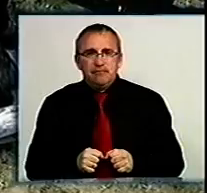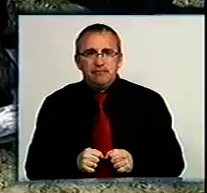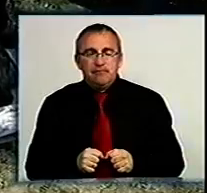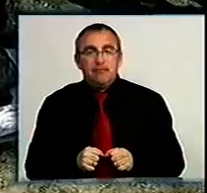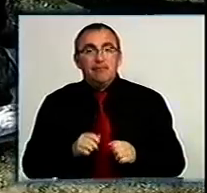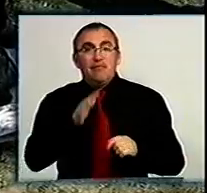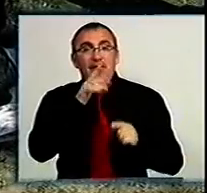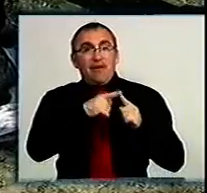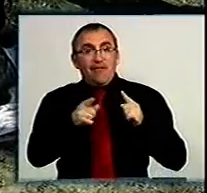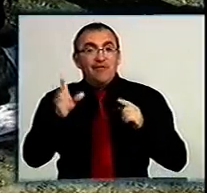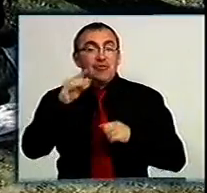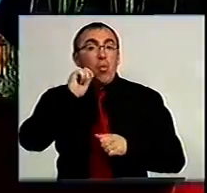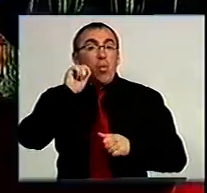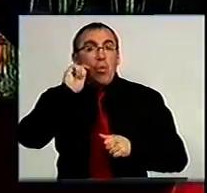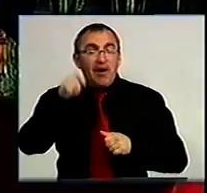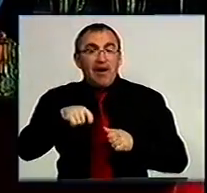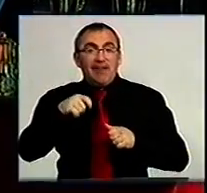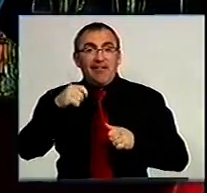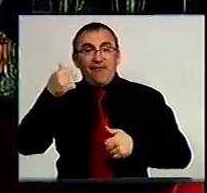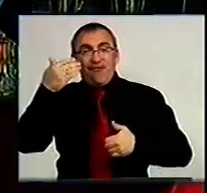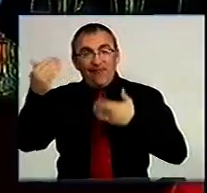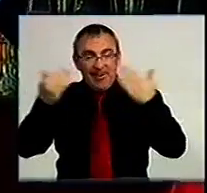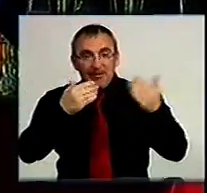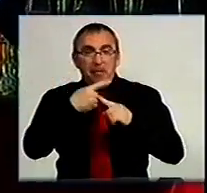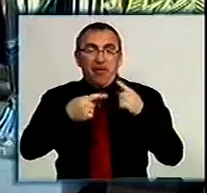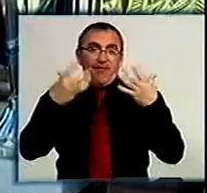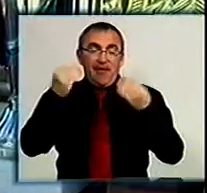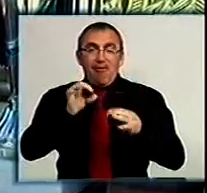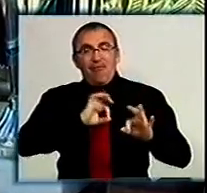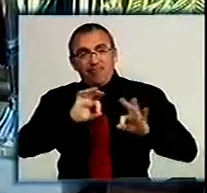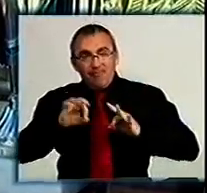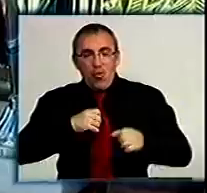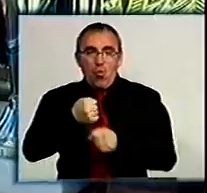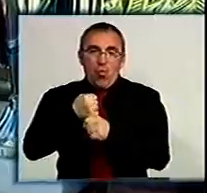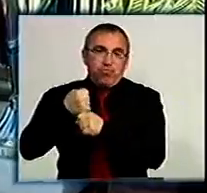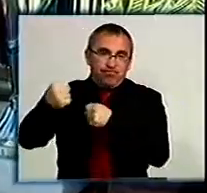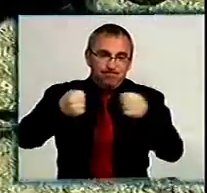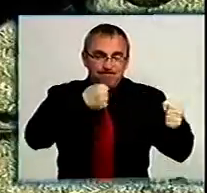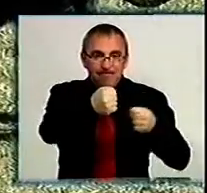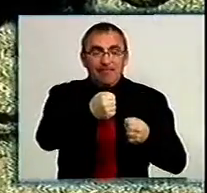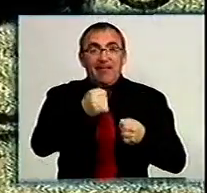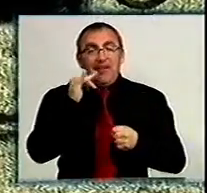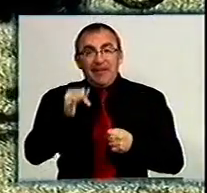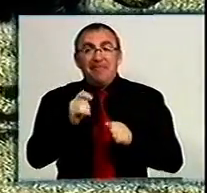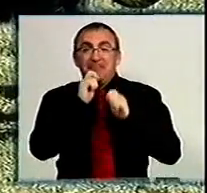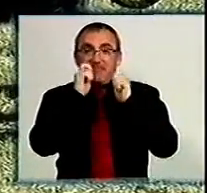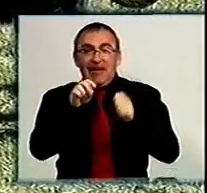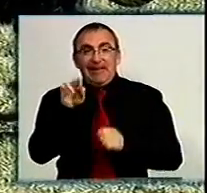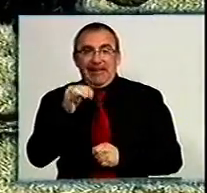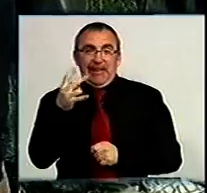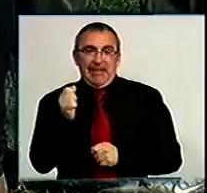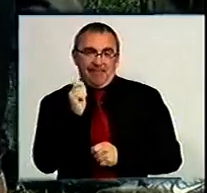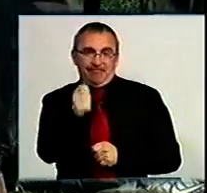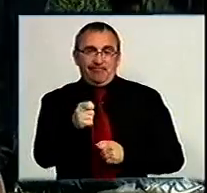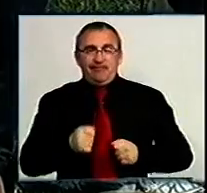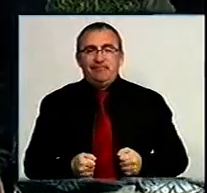Тривала всеукраїнська виставка півдня. Усіх її переможців нагородили медалями та кубками. Не залишилась без нагороди й Діна. Інна Промак, Анатолій